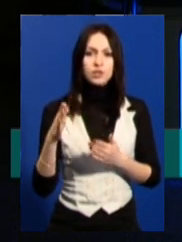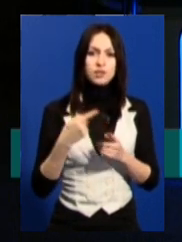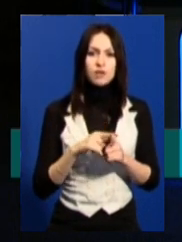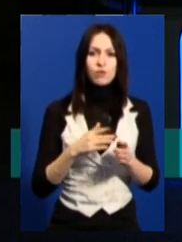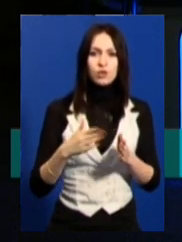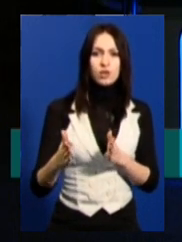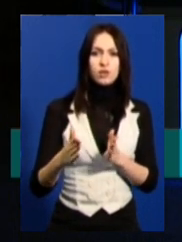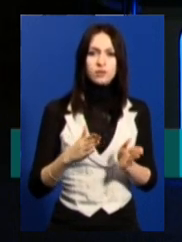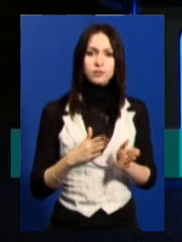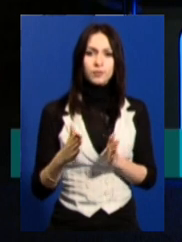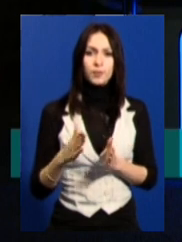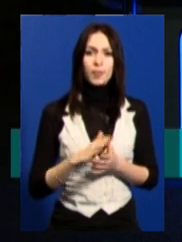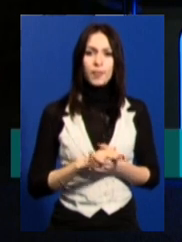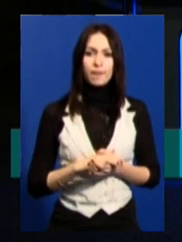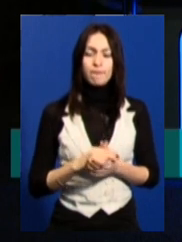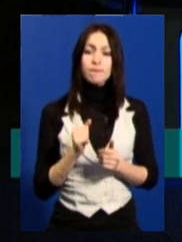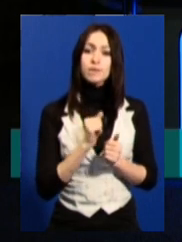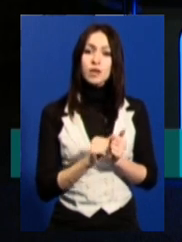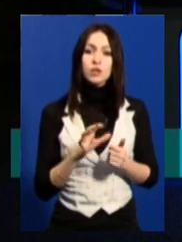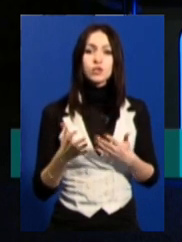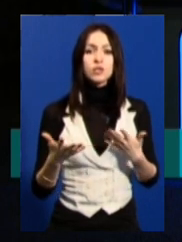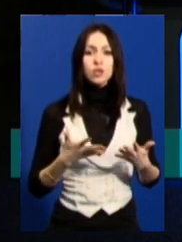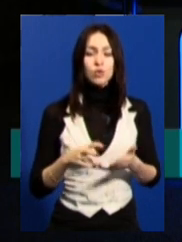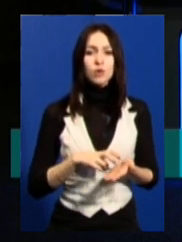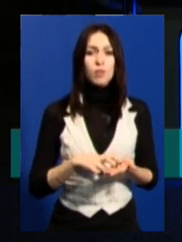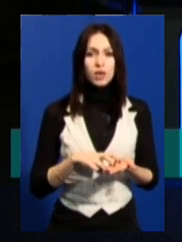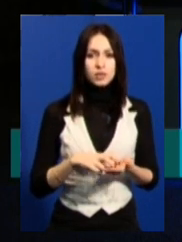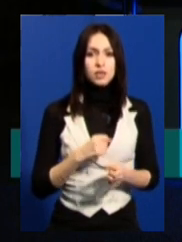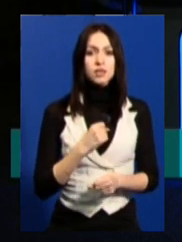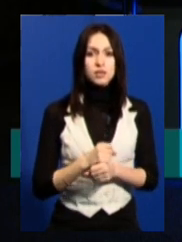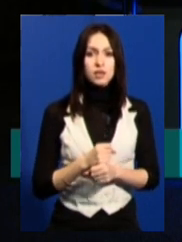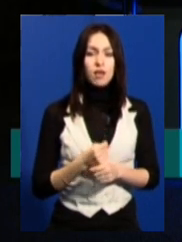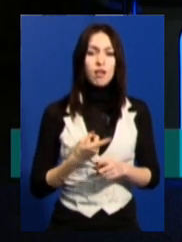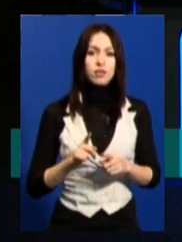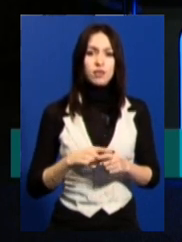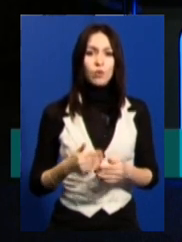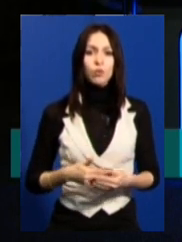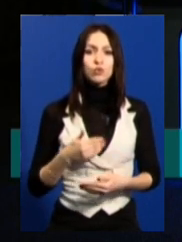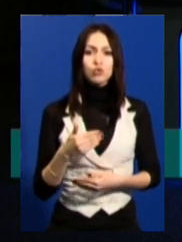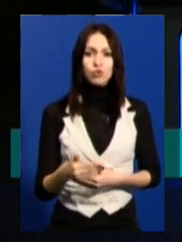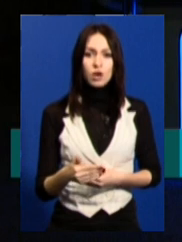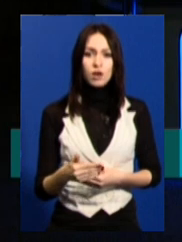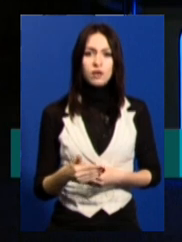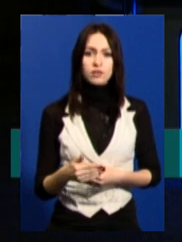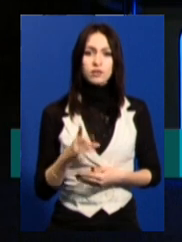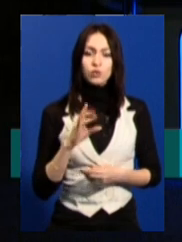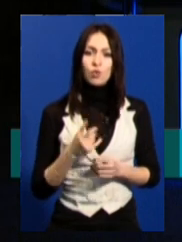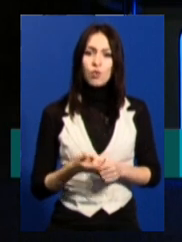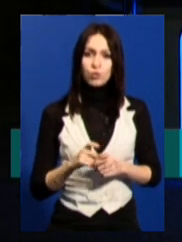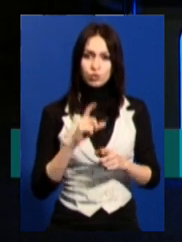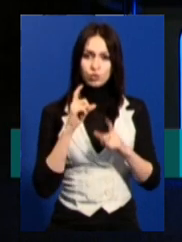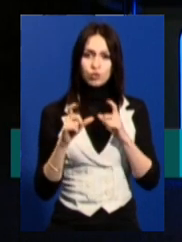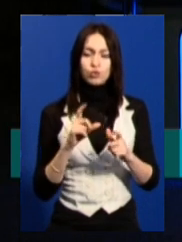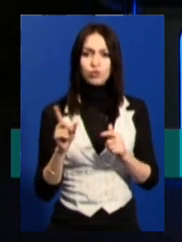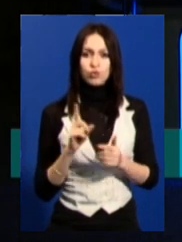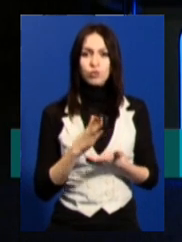десь в якоїсь частини людей. Кожна з яких боїться зробити якийсь такий крок, якийсь прорив, але дуже кричить, ми там,